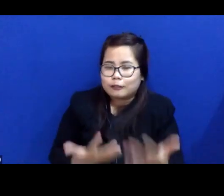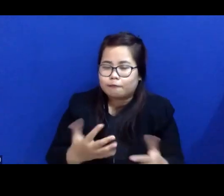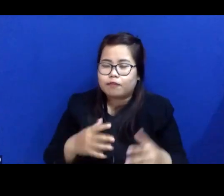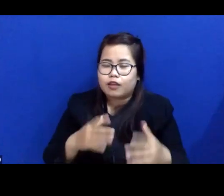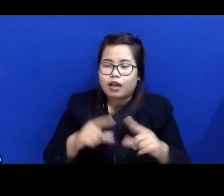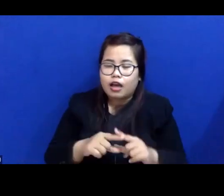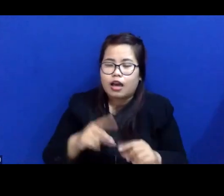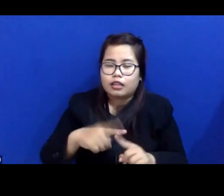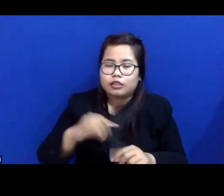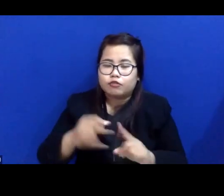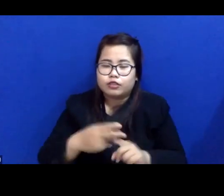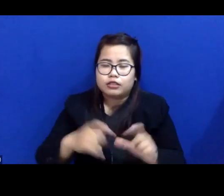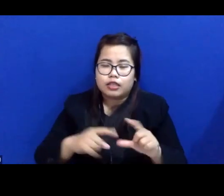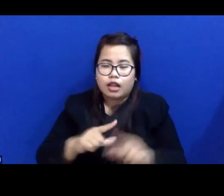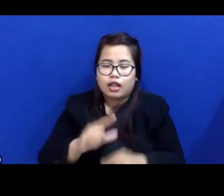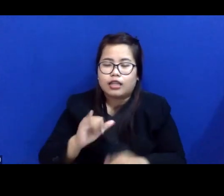intelligence.